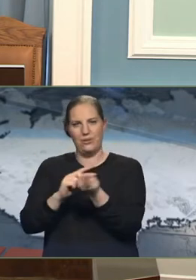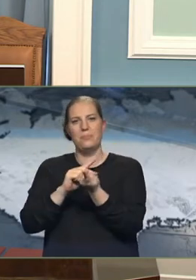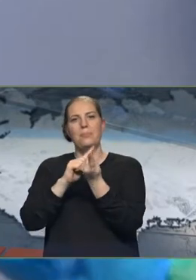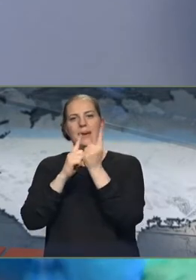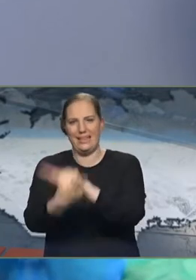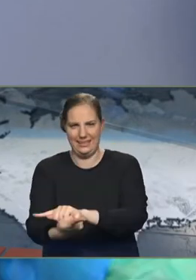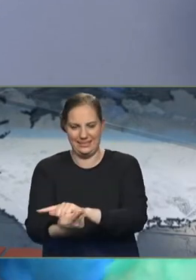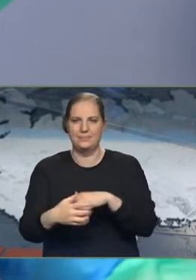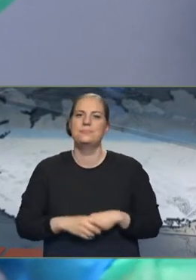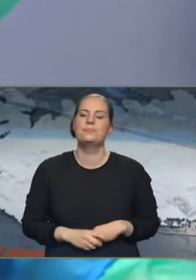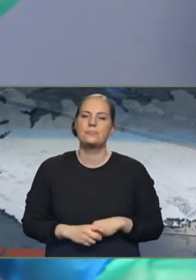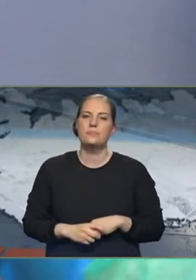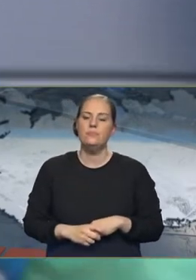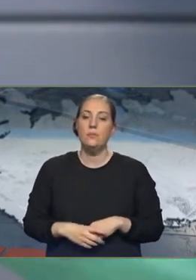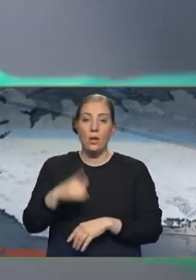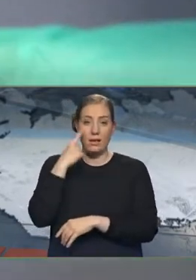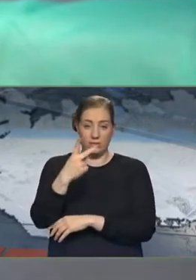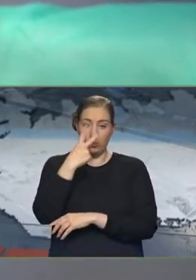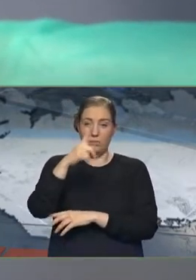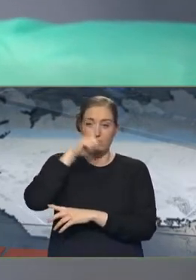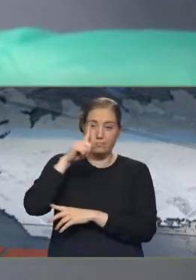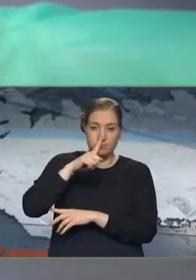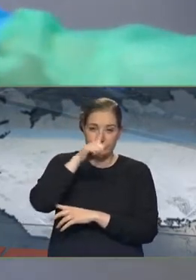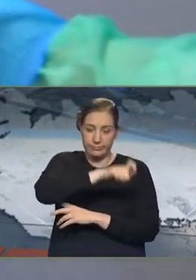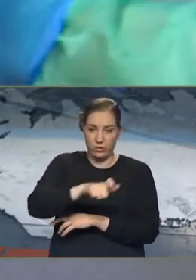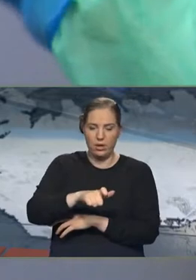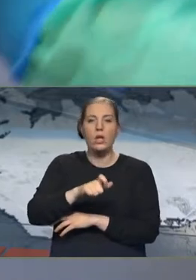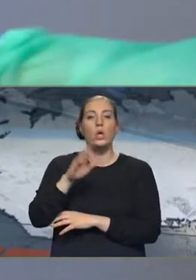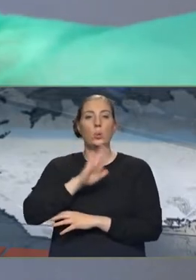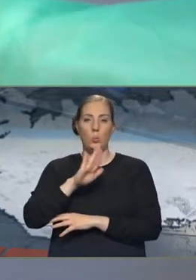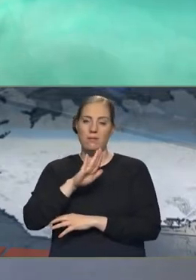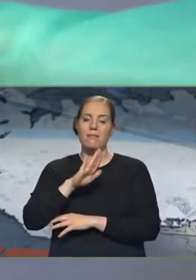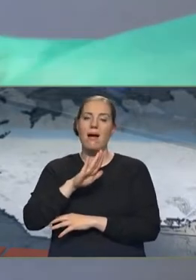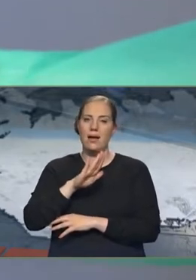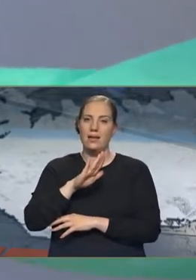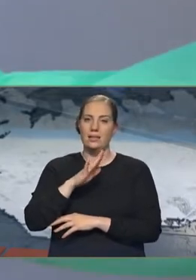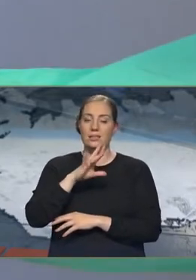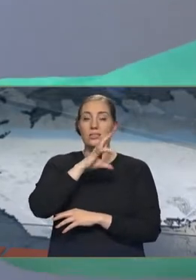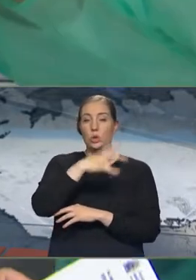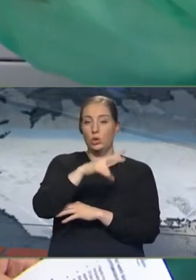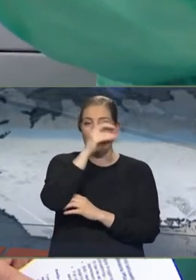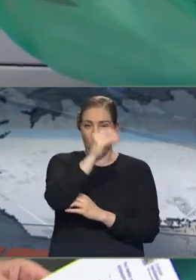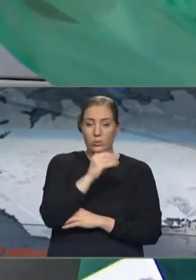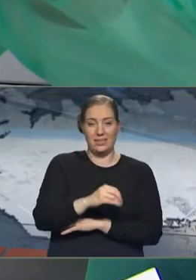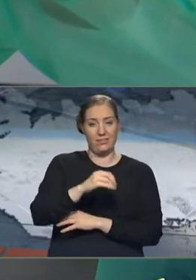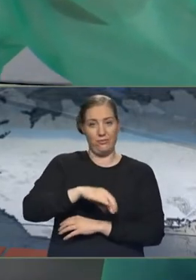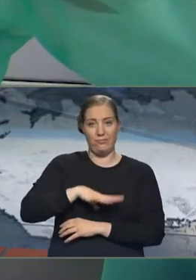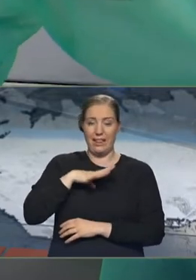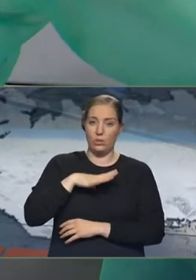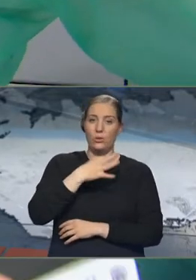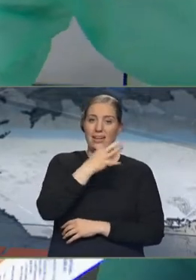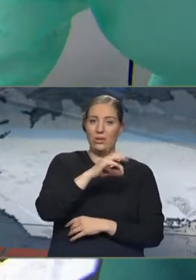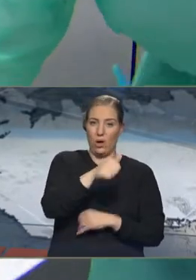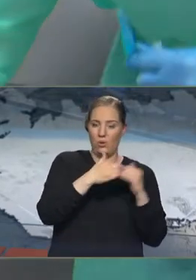sína bólusetningu. Ef leitt eru á eldri borgarar sem fórsetist á þeirra nefnir, þá er búið að bólusetja meir en sjö af hverjum tíu sem eru 90 ára á eldri.